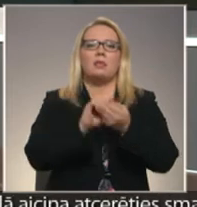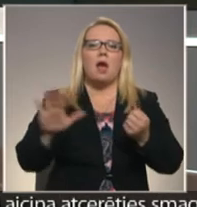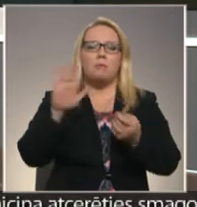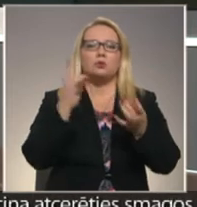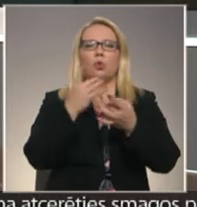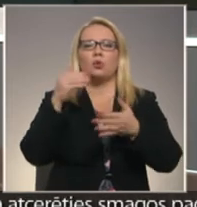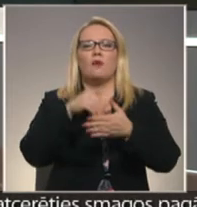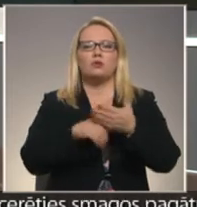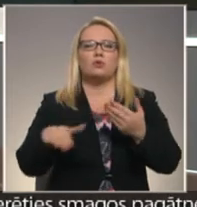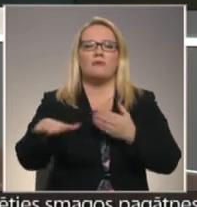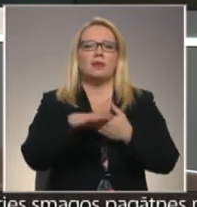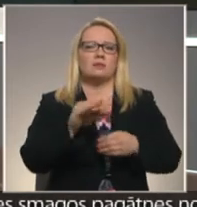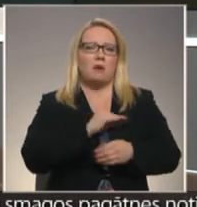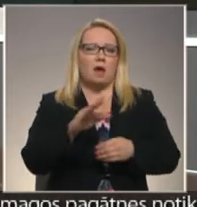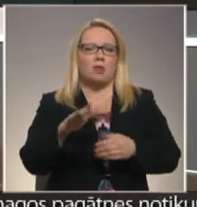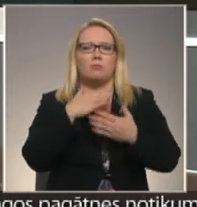Paldies!